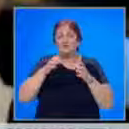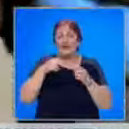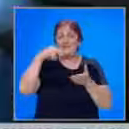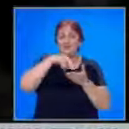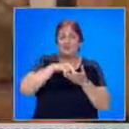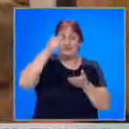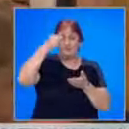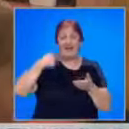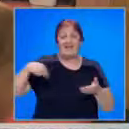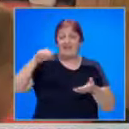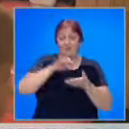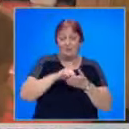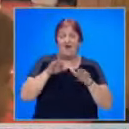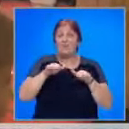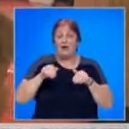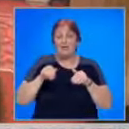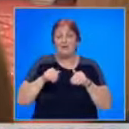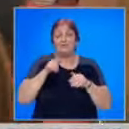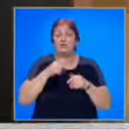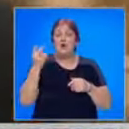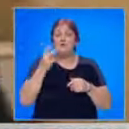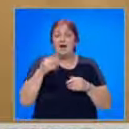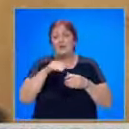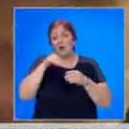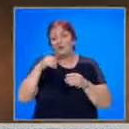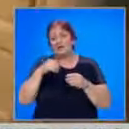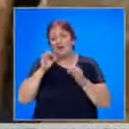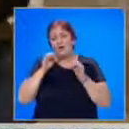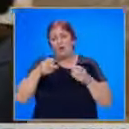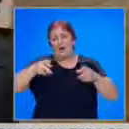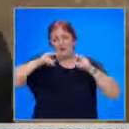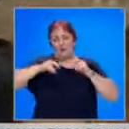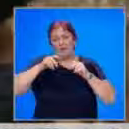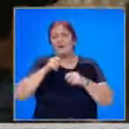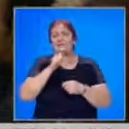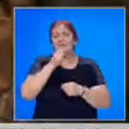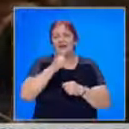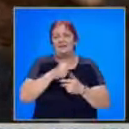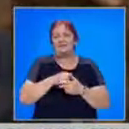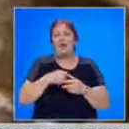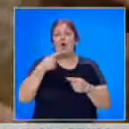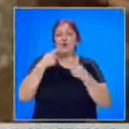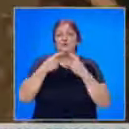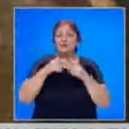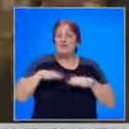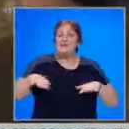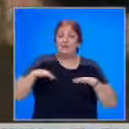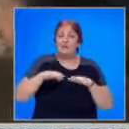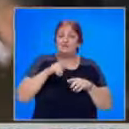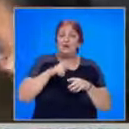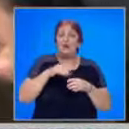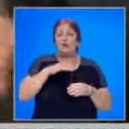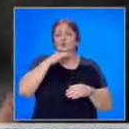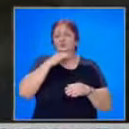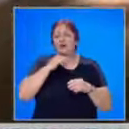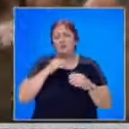на Изправи се беге ние идваме в парламента, но и двамата отказаха конкретни отговори пред медиите. Обсъждахме ситуацията, която е